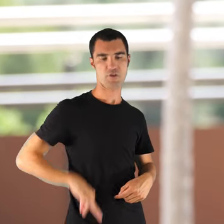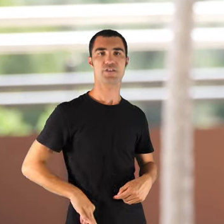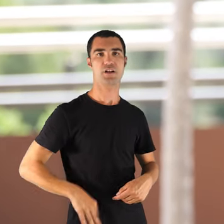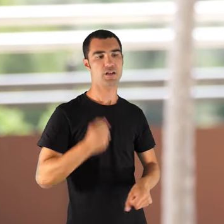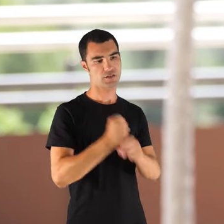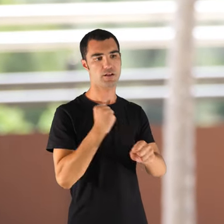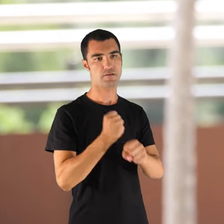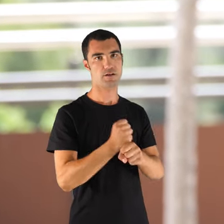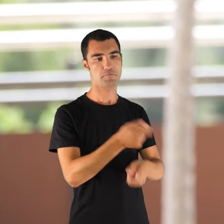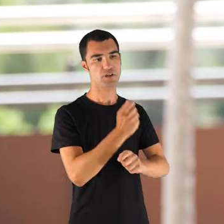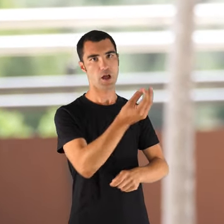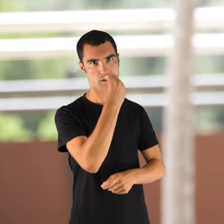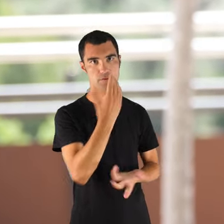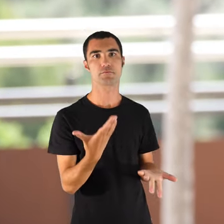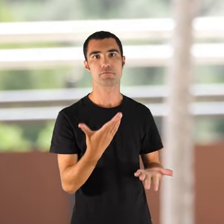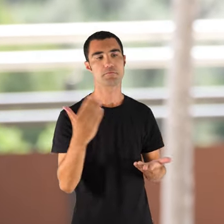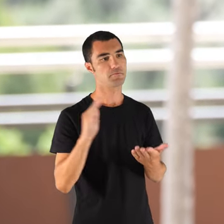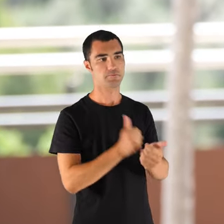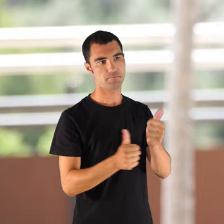El recreoista no té per què